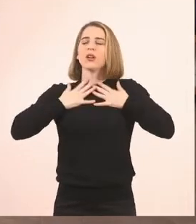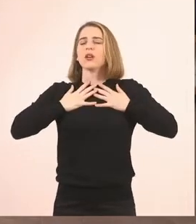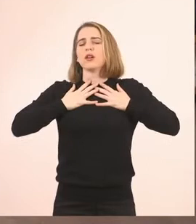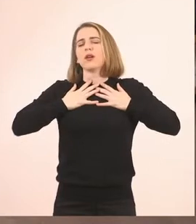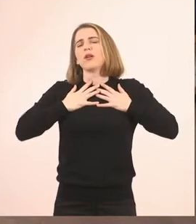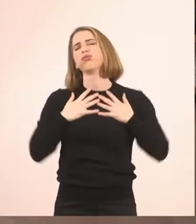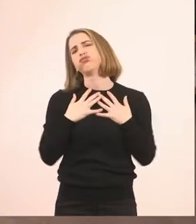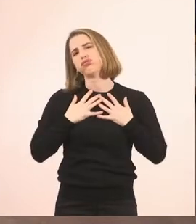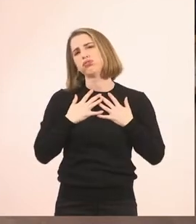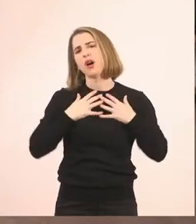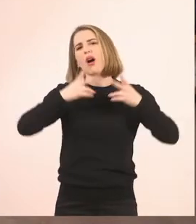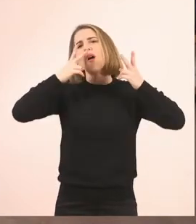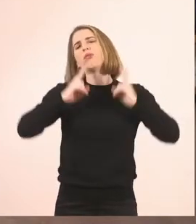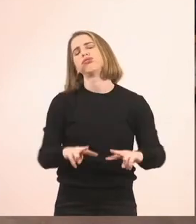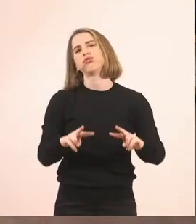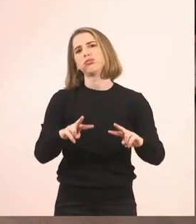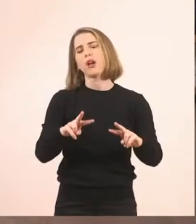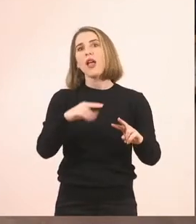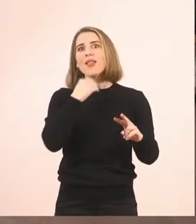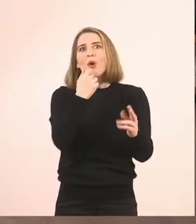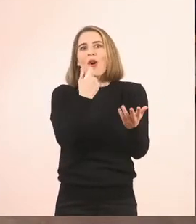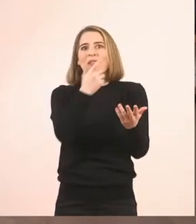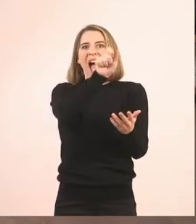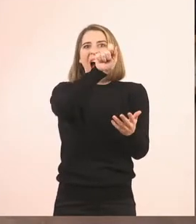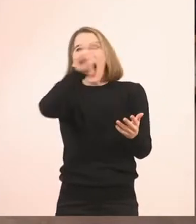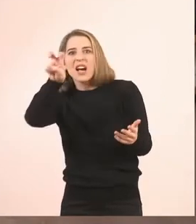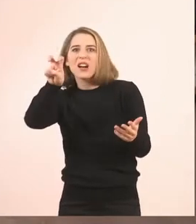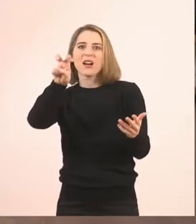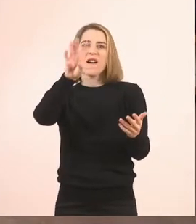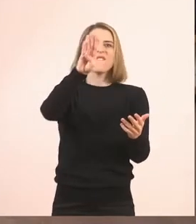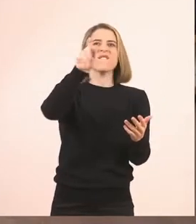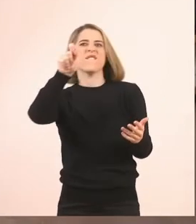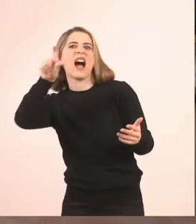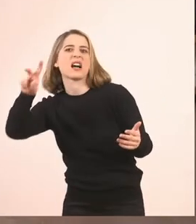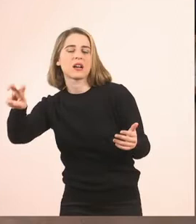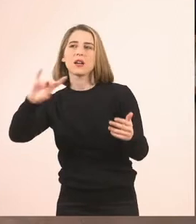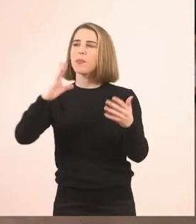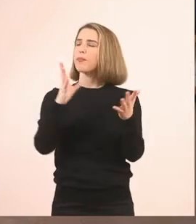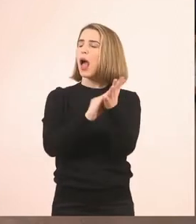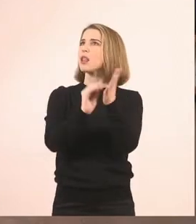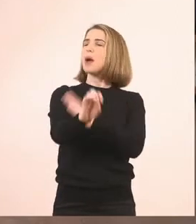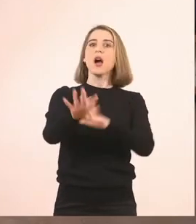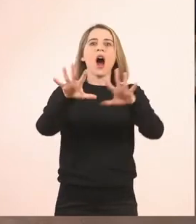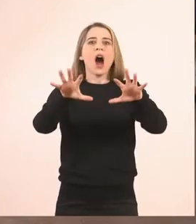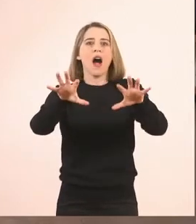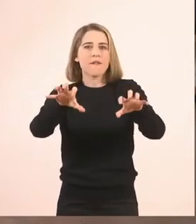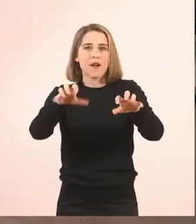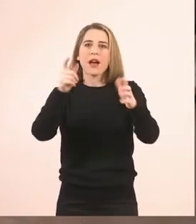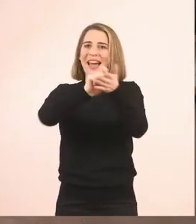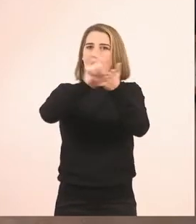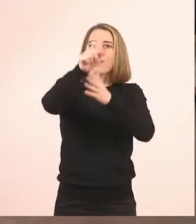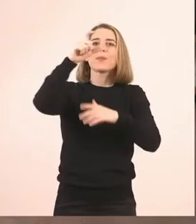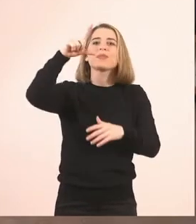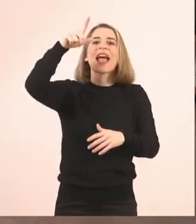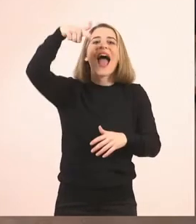Δηλαδή, αχ, αυτός είναι ένας στεναγμός. Δεν γράφεται αχ ή βαχ. Ή το σκυλί, έχετε ακούσει ποτέ. Γράφουνε στα κόμικς γαβ.